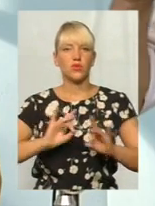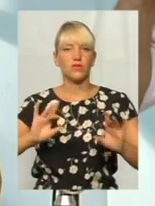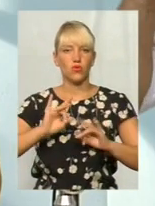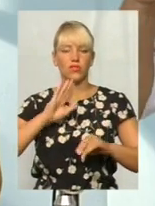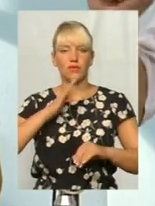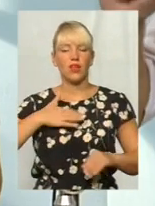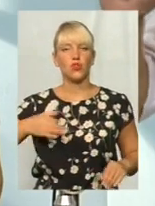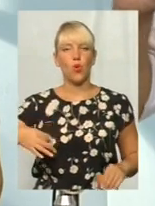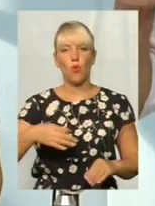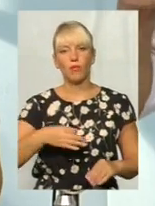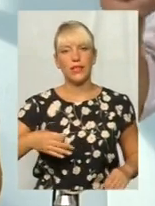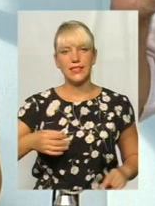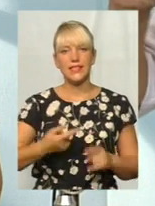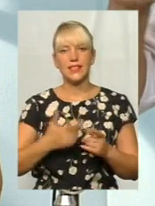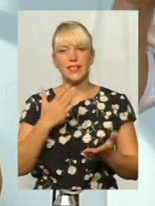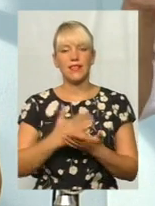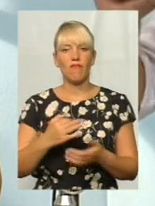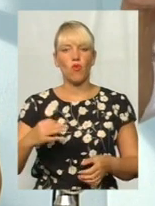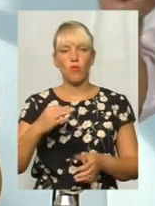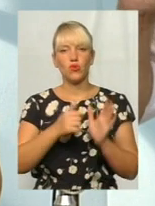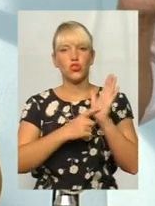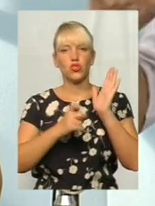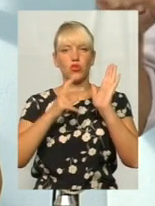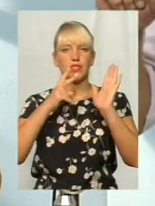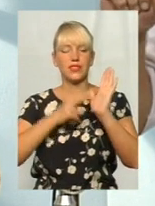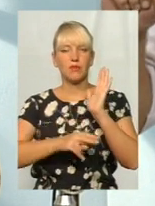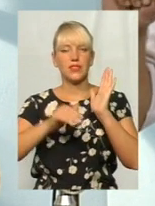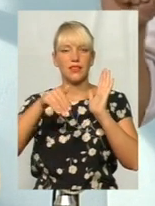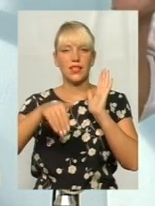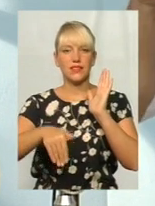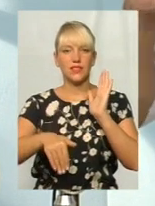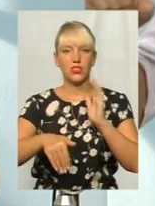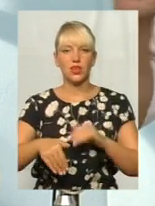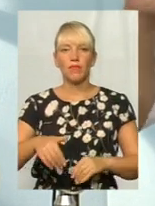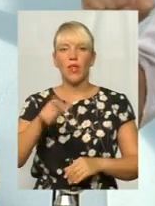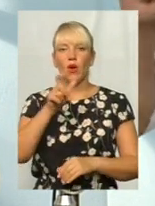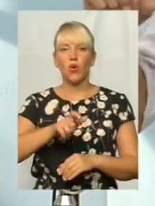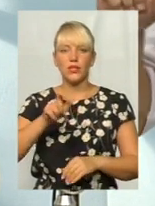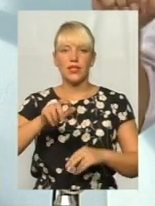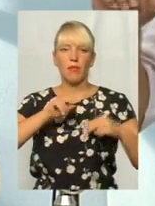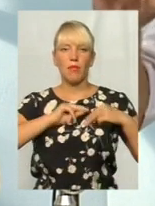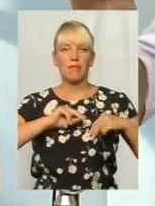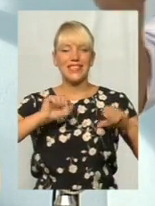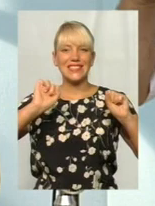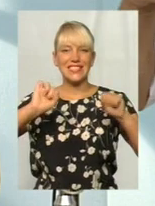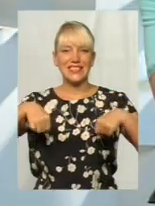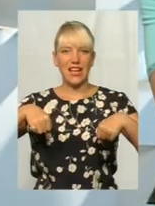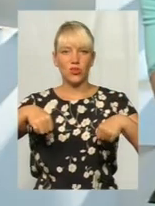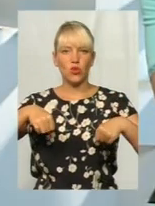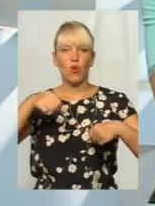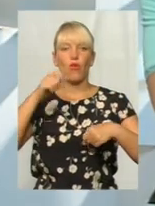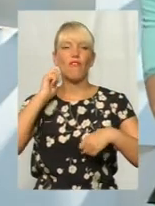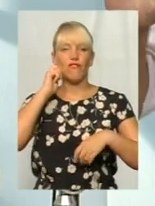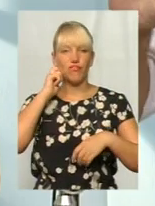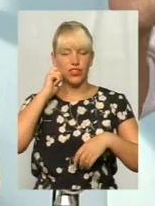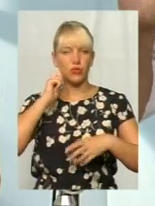В області є 670 тисяч осіб працездатного віку. Непрацюючих?